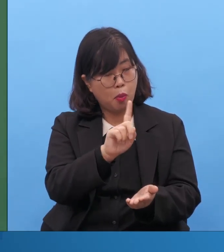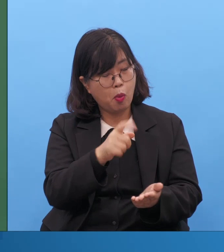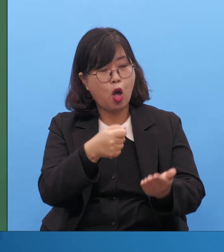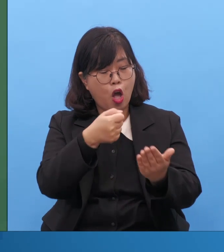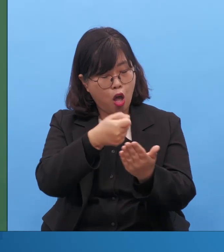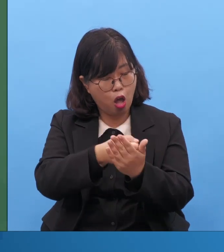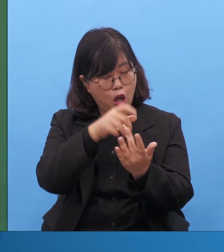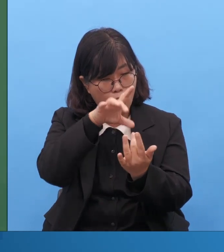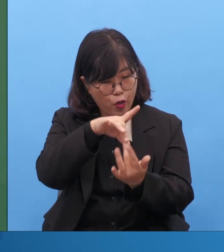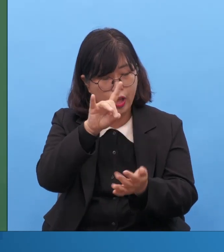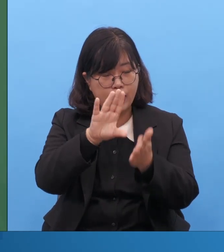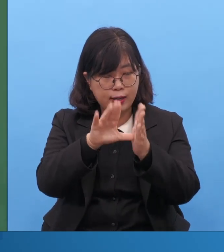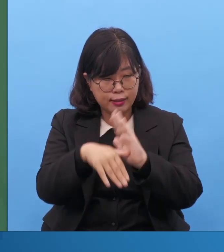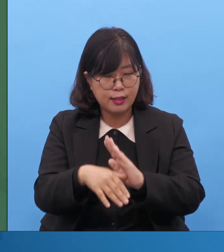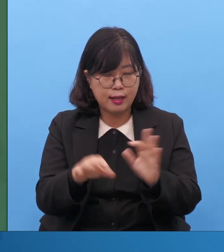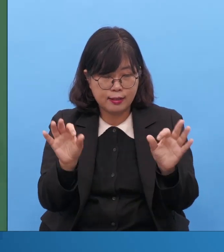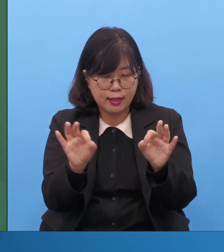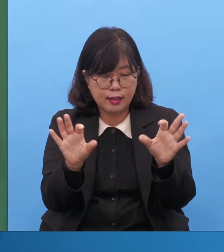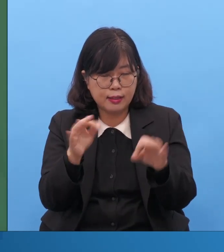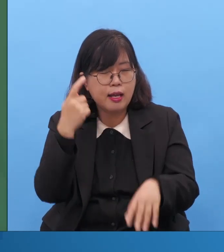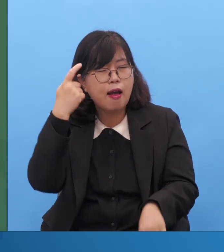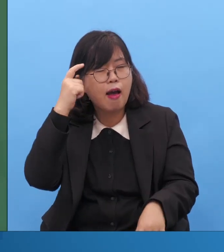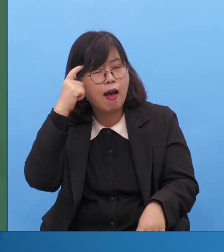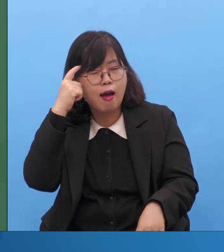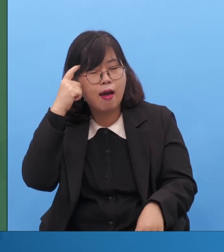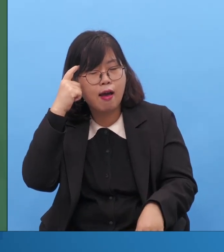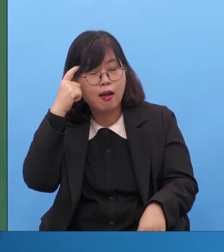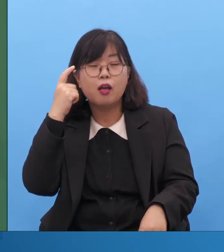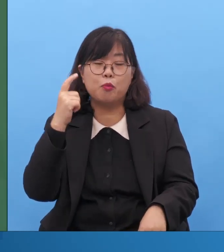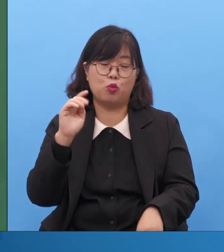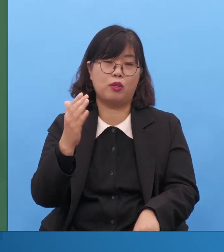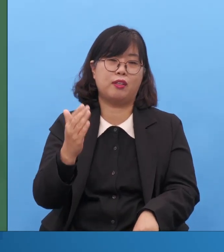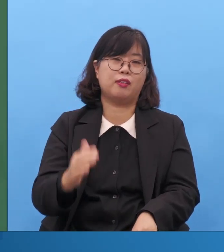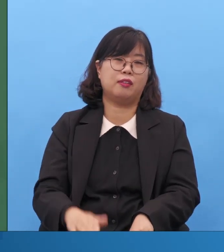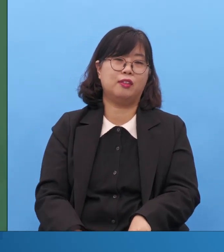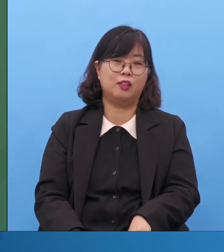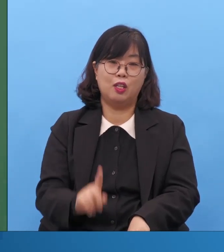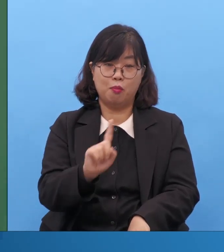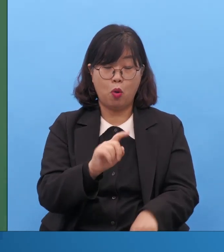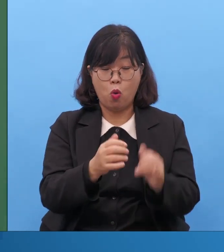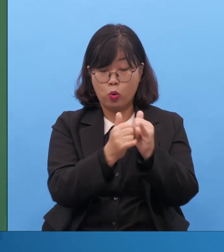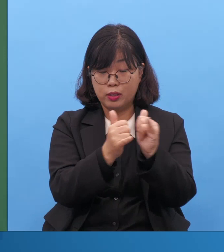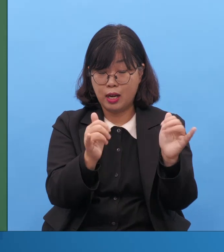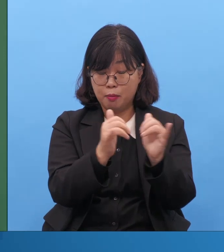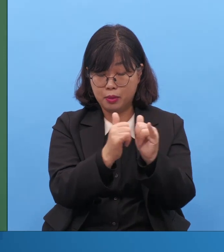사람소리, 세상소리, 여론을 무시할 수 없잖아요 빨리 수용해야 돼요 그리고